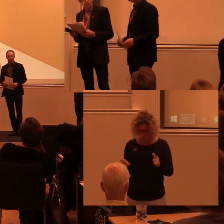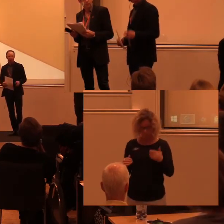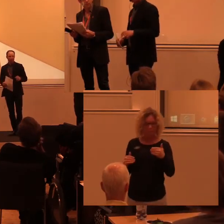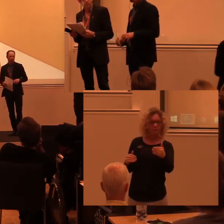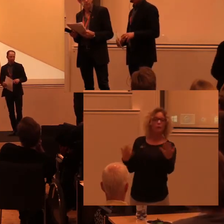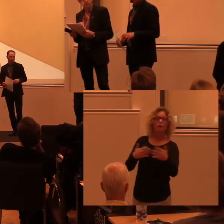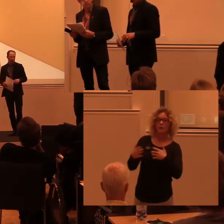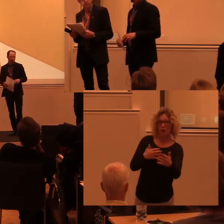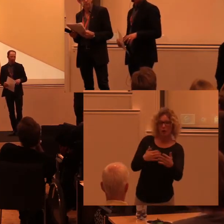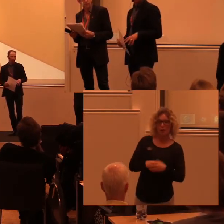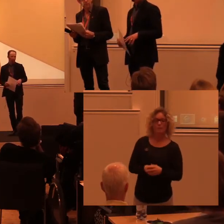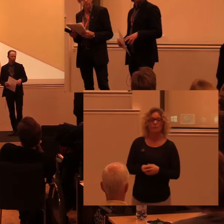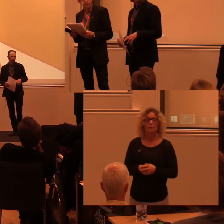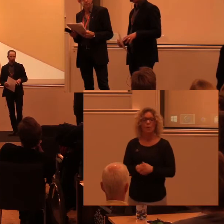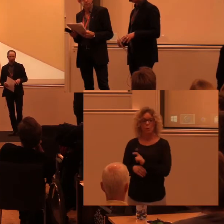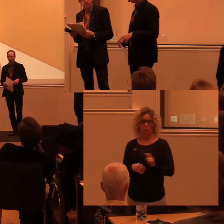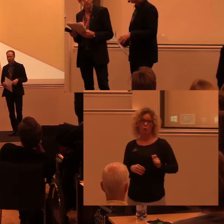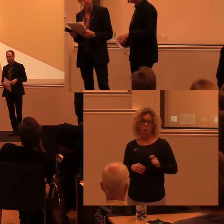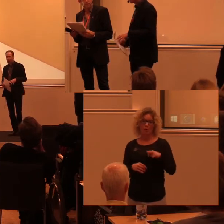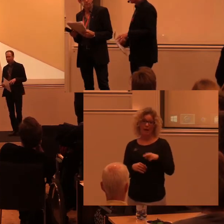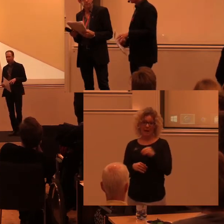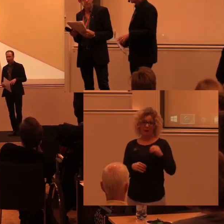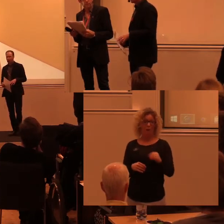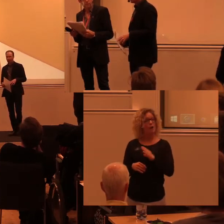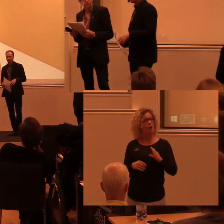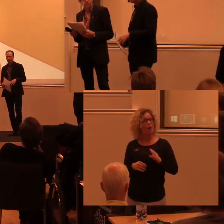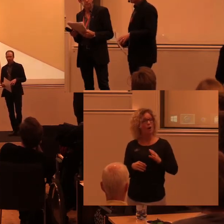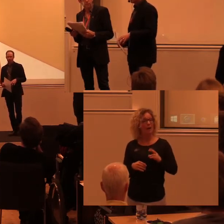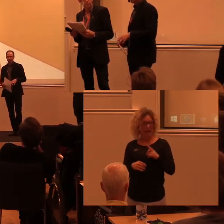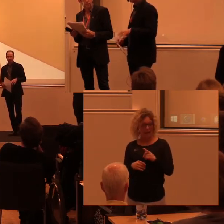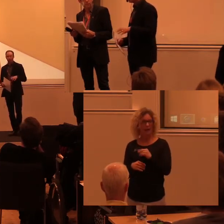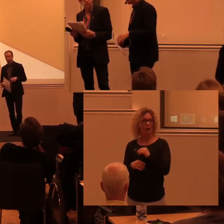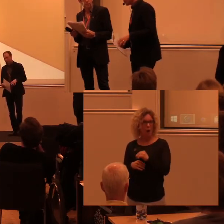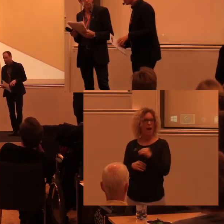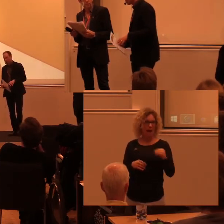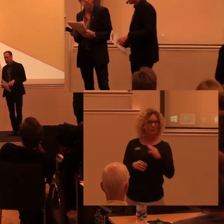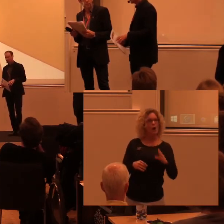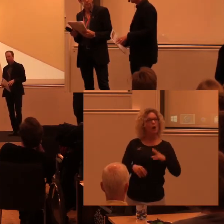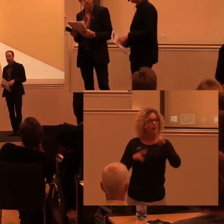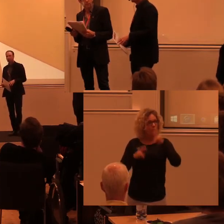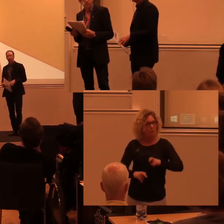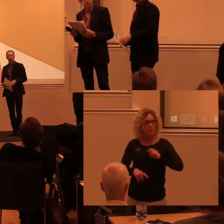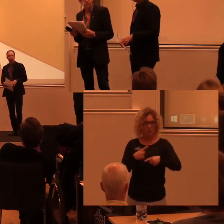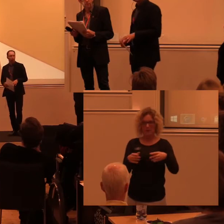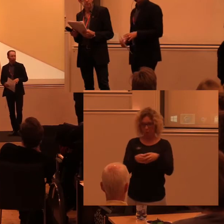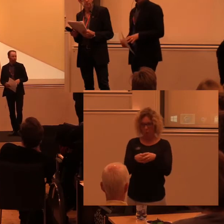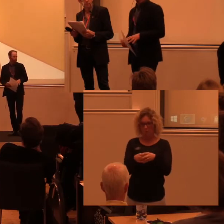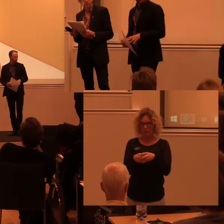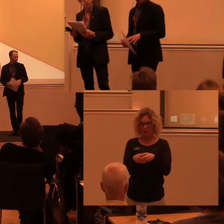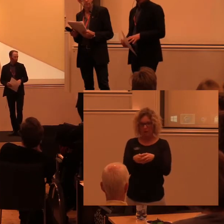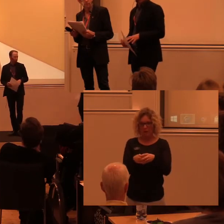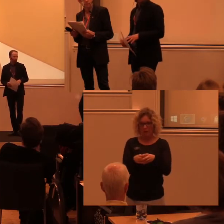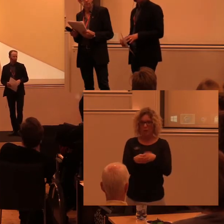Och på Riksantikvarieämbetet har vi också en forsknings och utvecklingsgrupp. Och ett